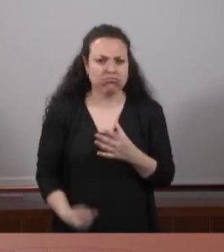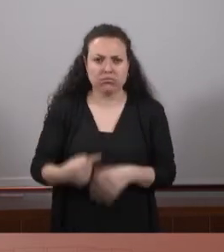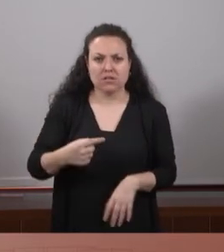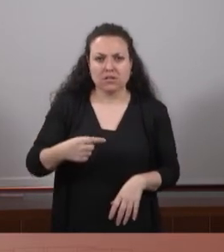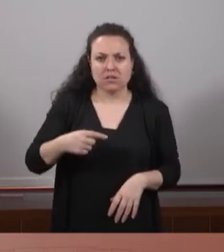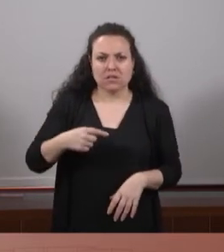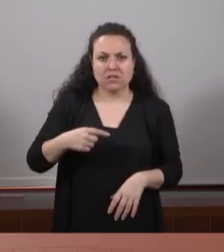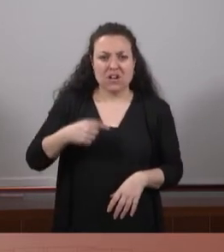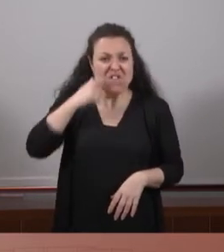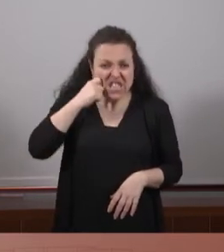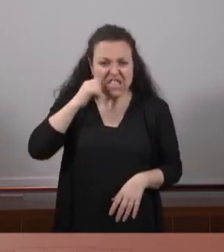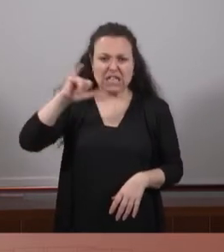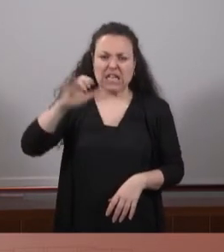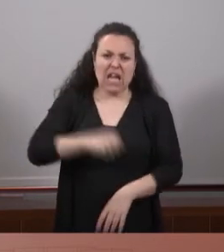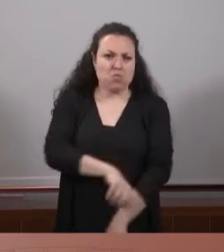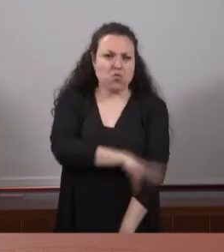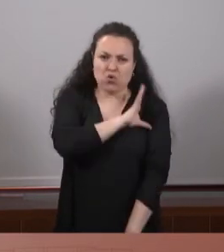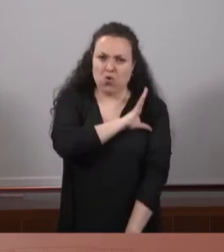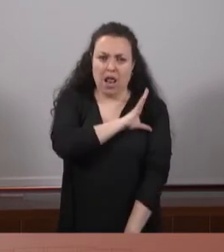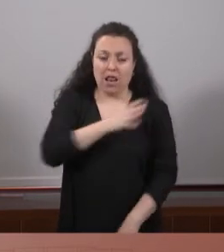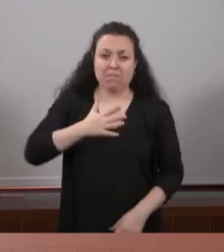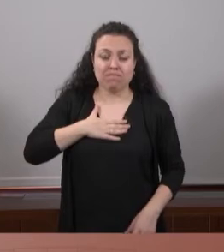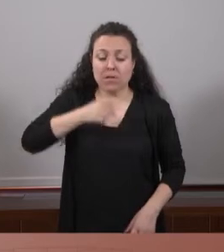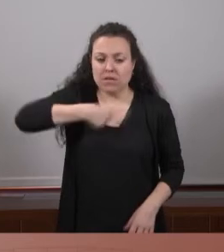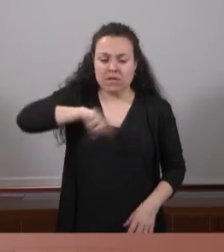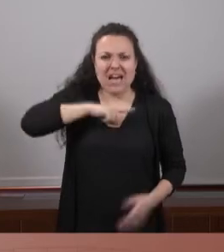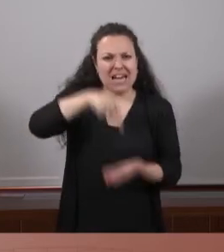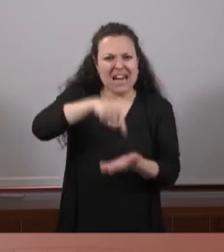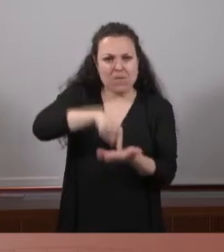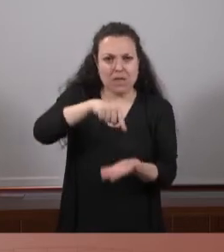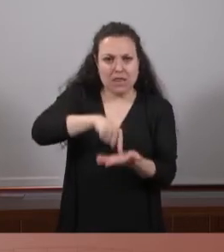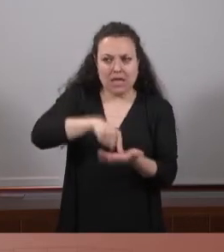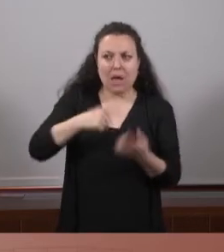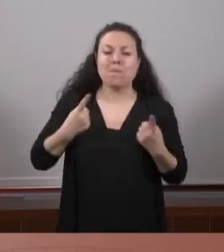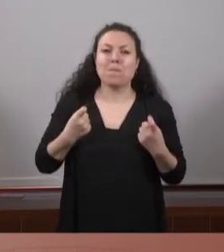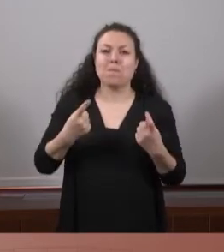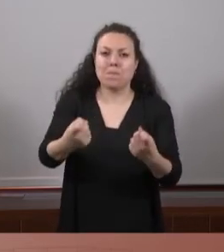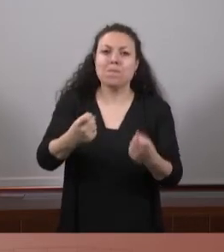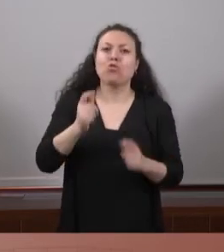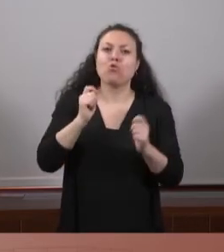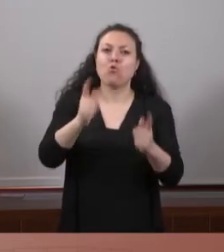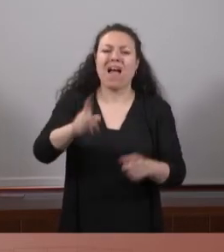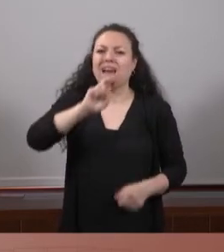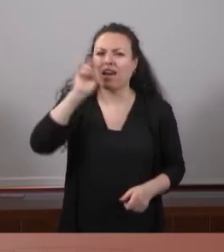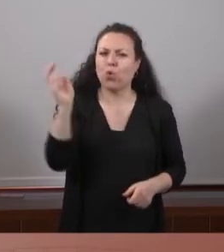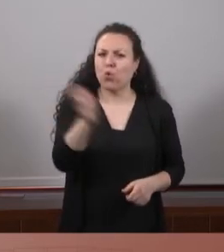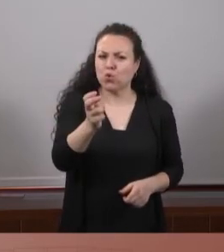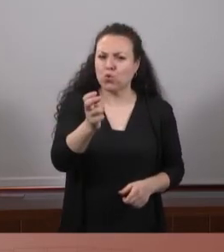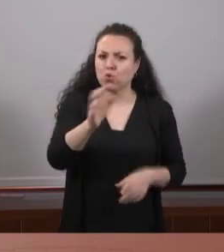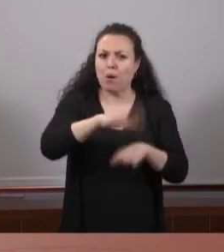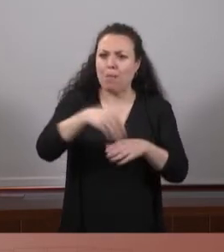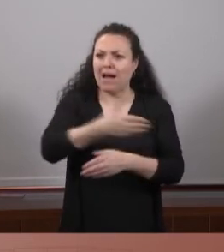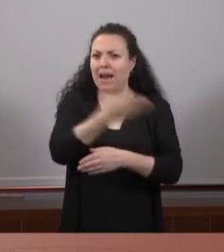emocional. Nosaltres estem reivindicant des de fa temps que cal proporcionar recursos a tots els